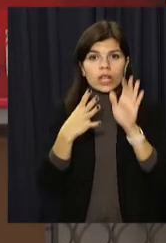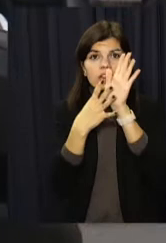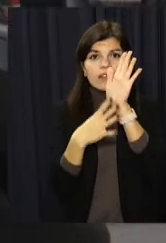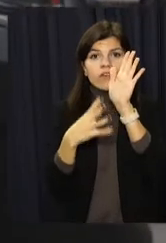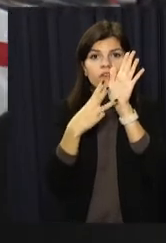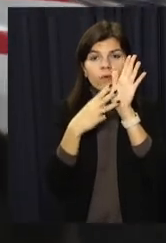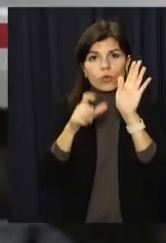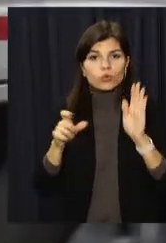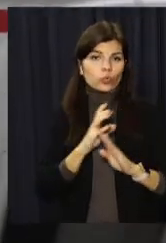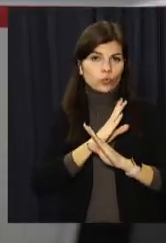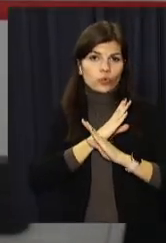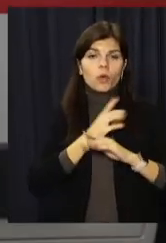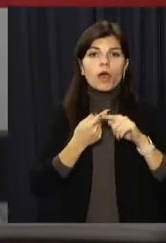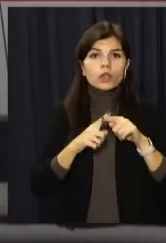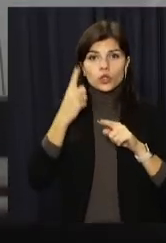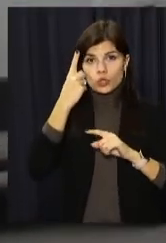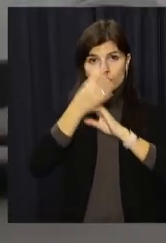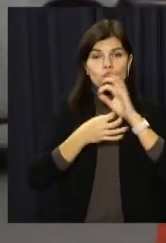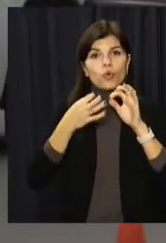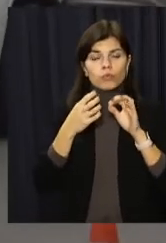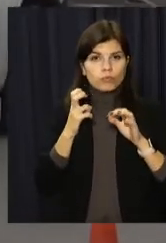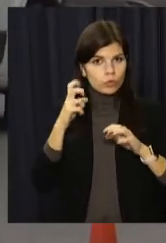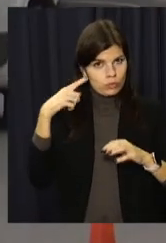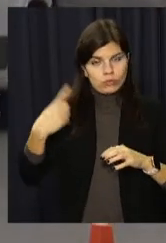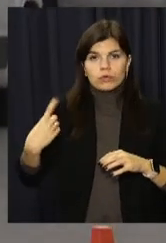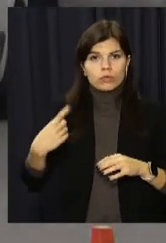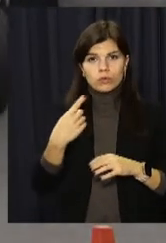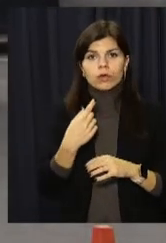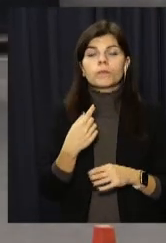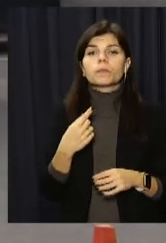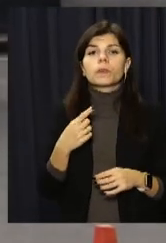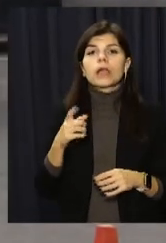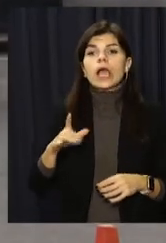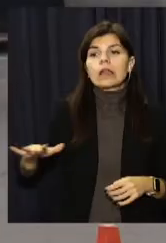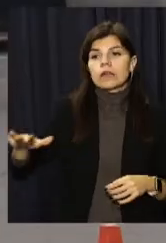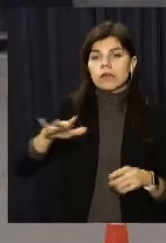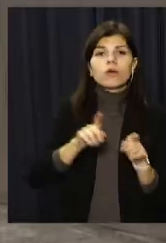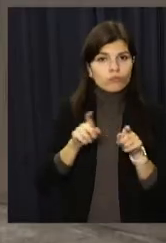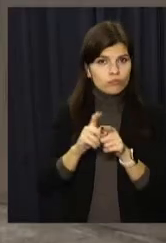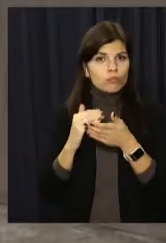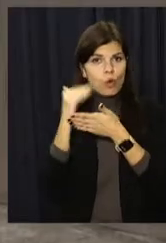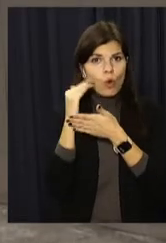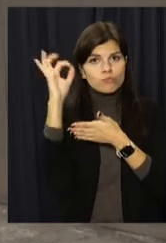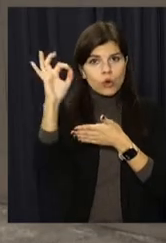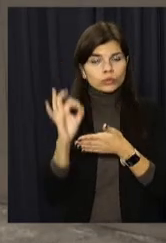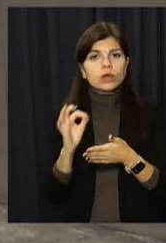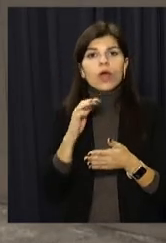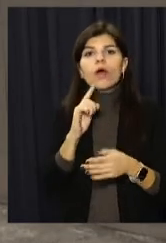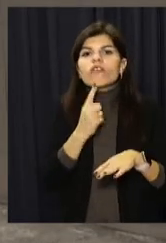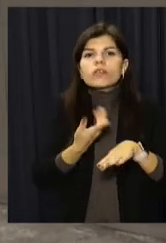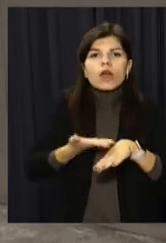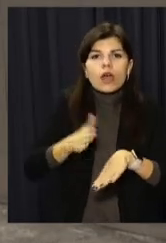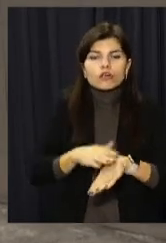людей. Це добовий максимум серед інших областей України. У регіоні залишається високим і відсоток важких пацієнтів